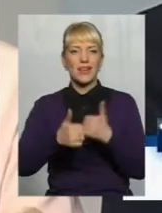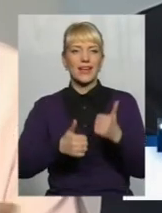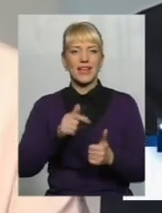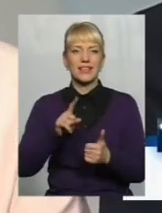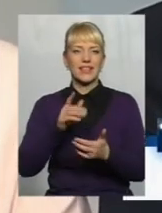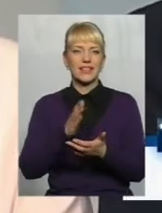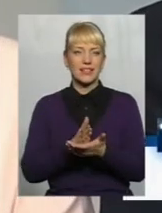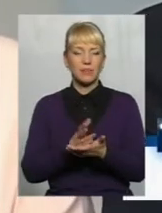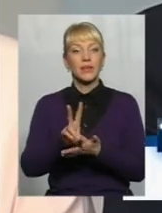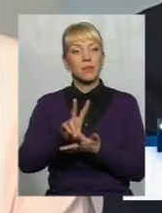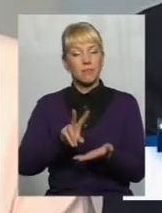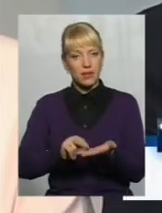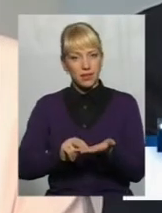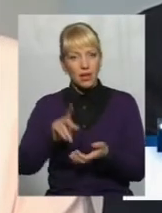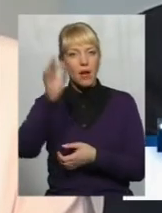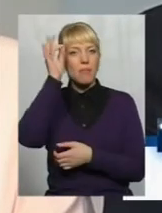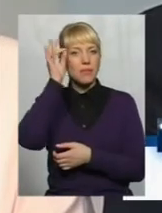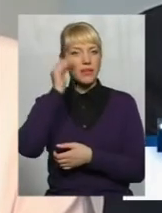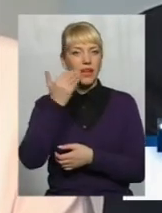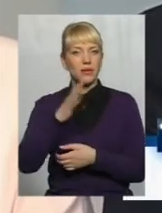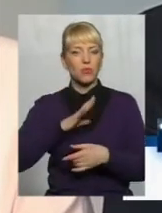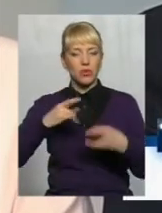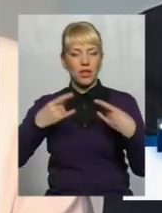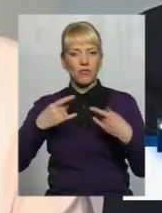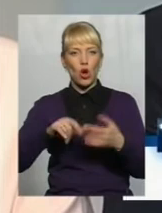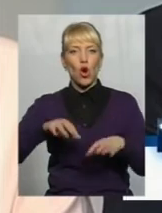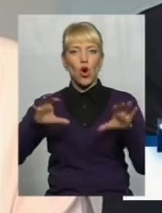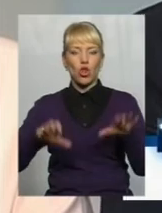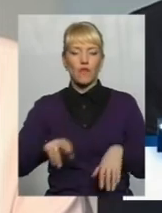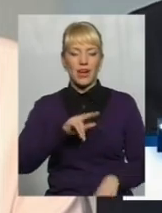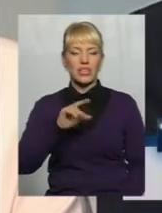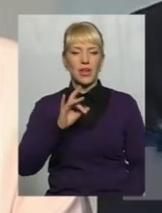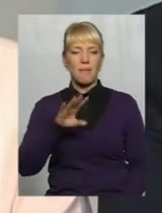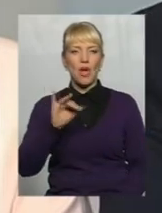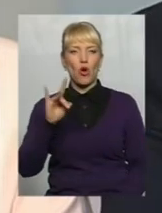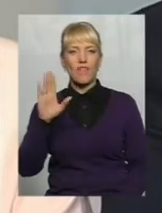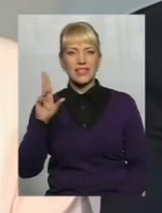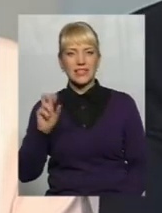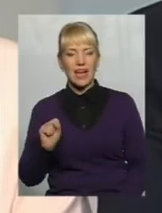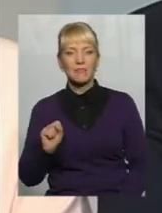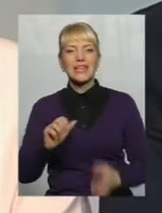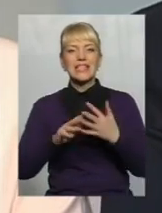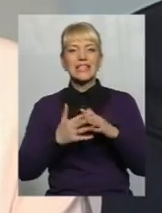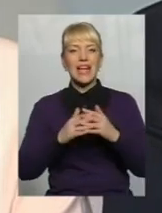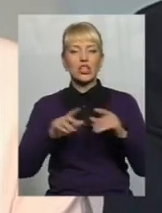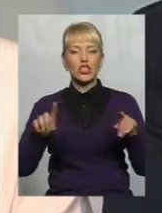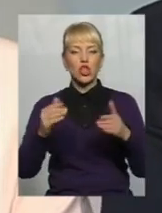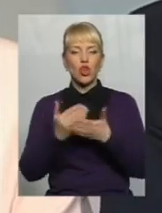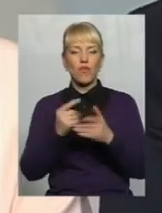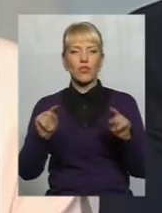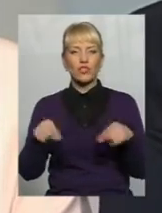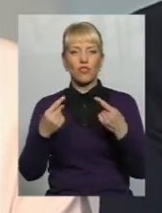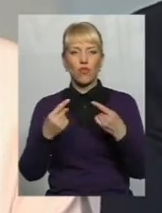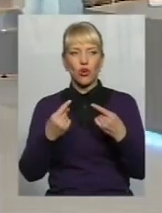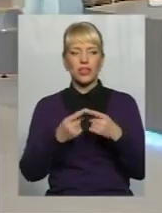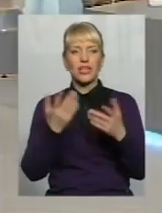Приклад, пам'ятайте, ми з вами були на ефірі з головою Чеморовецької селищної, новоствореної, яка тільки 18 грудня